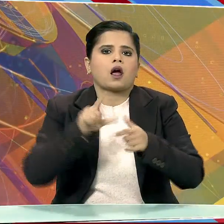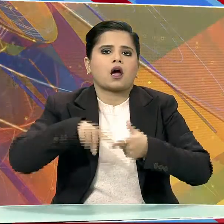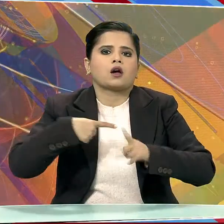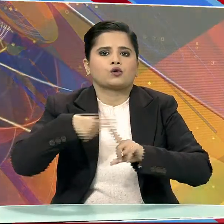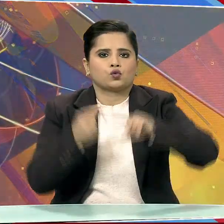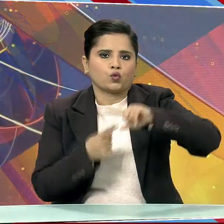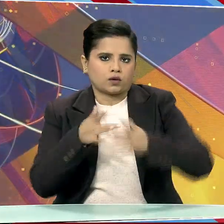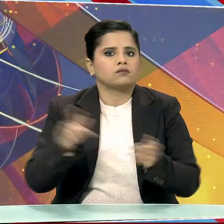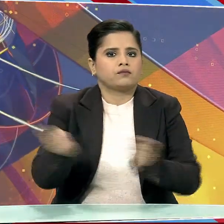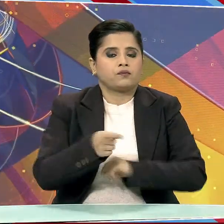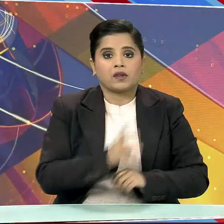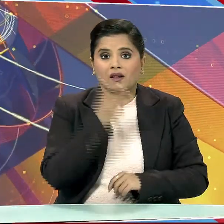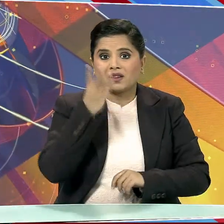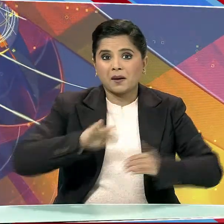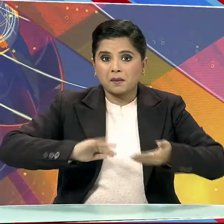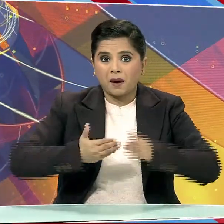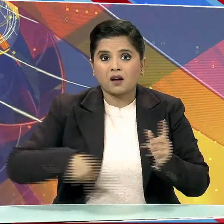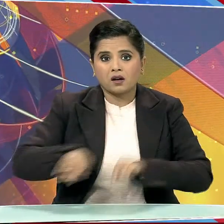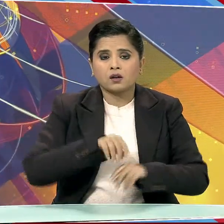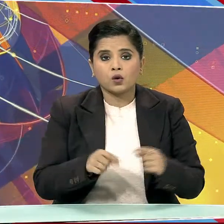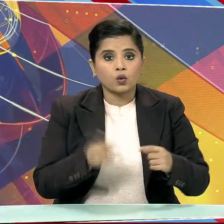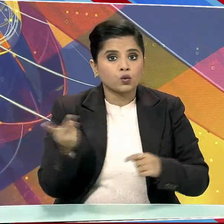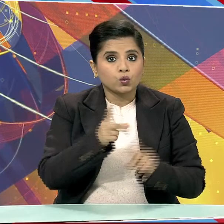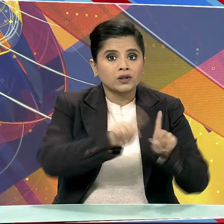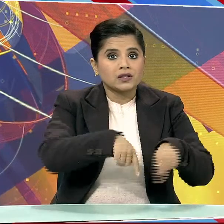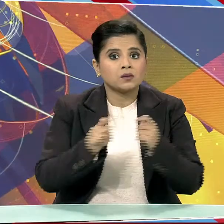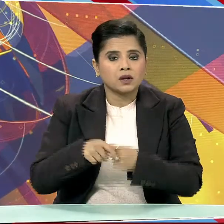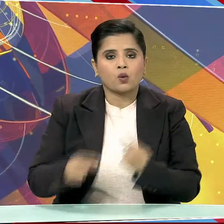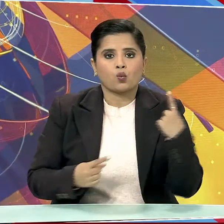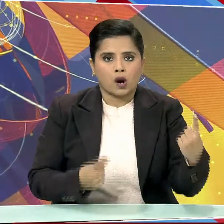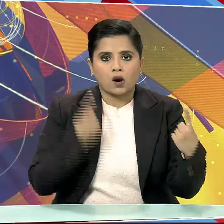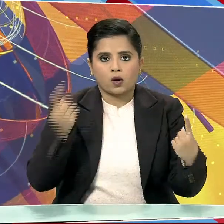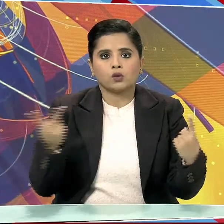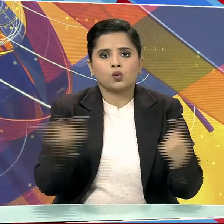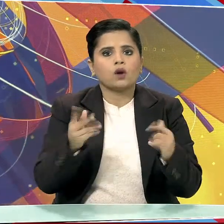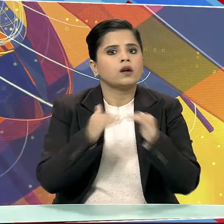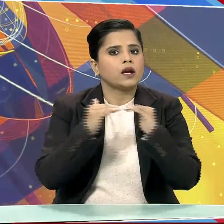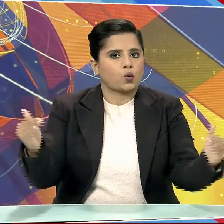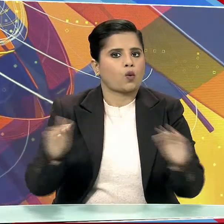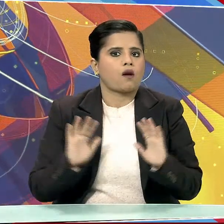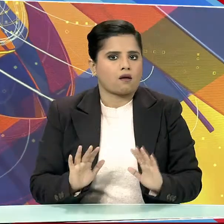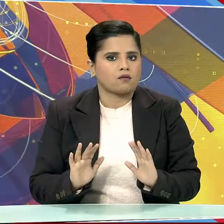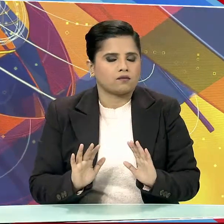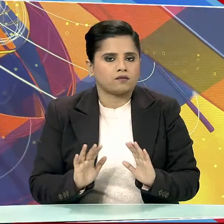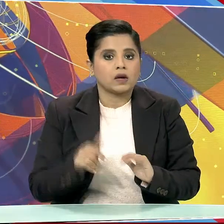तीन मैचों की सीरीज में दोनों ही टीमें एक-एक की बराबरी में